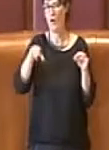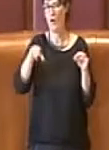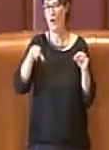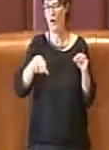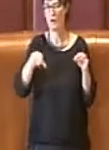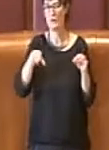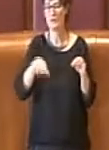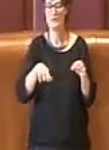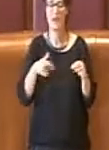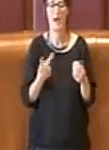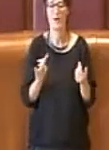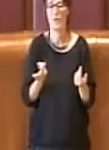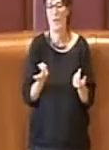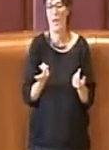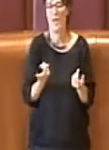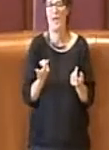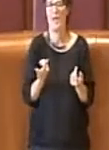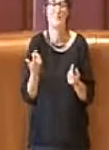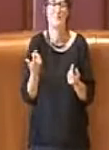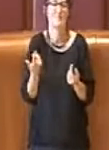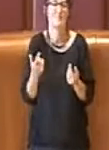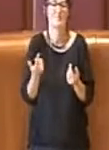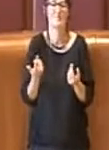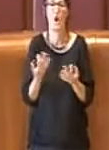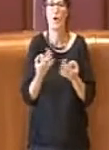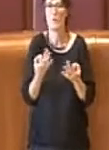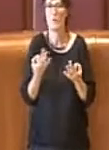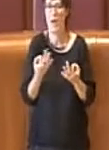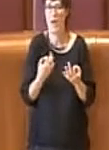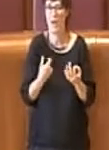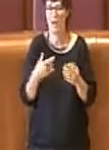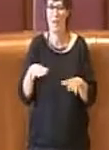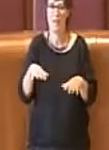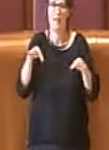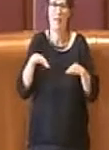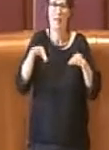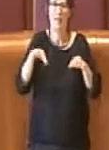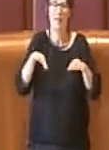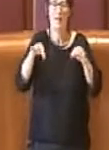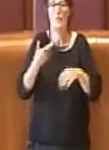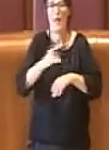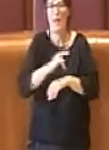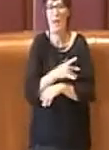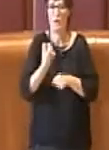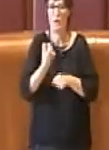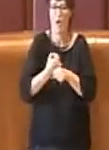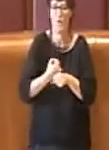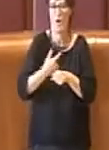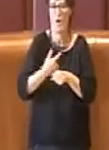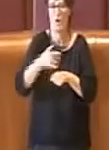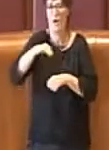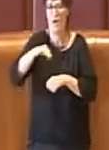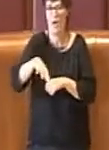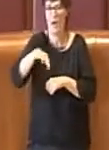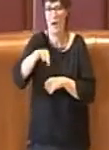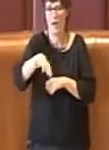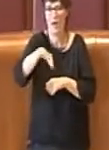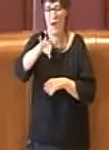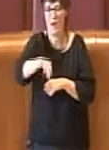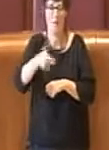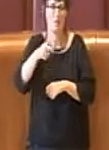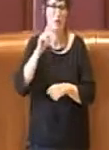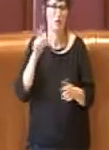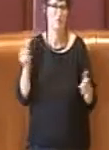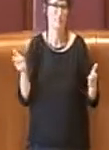che sono normali per la commissione sin dall'inizio di questa consigliatura, a causa ovviamente delle restrizioni dei vincoli